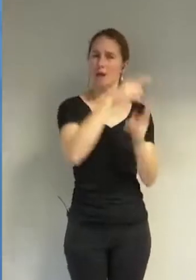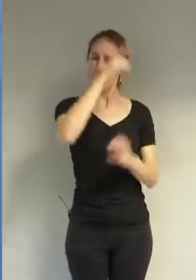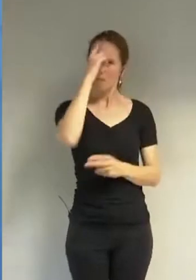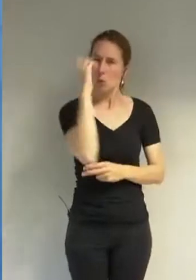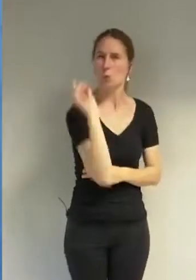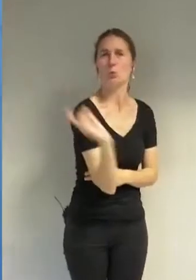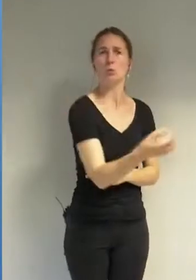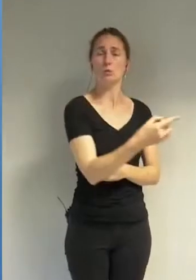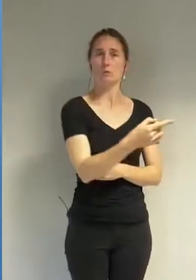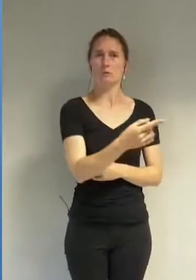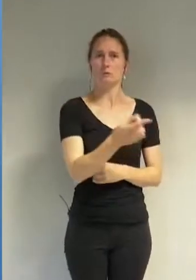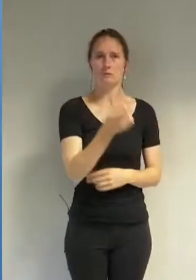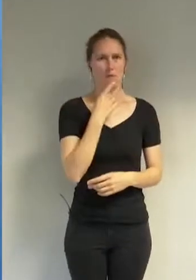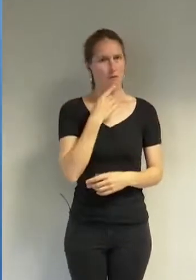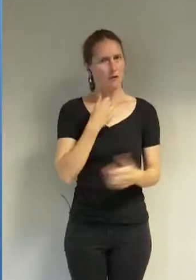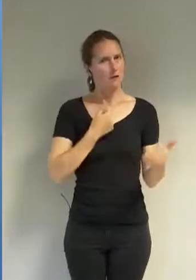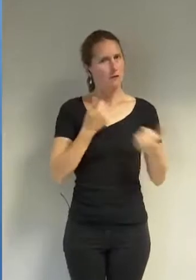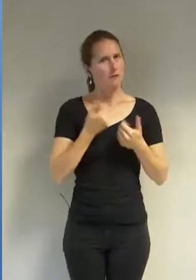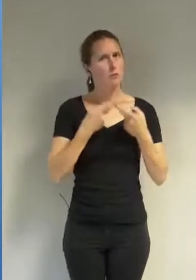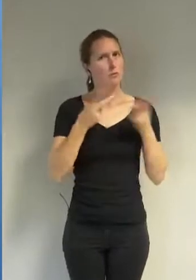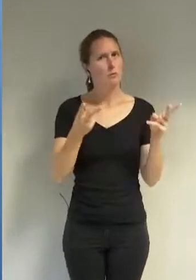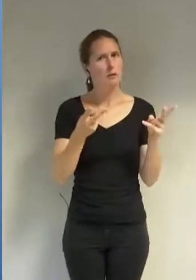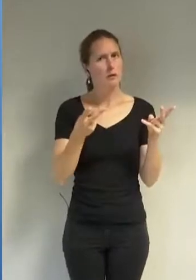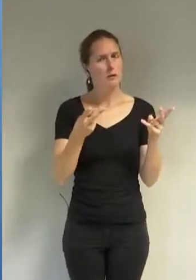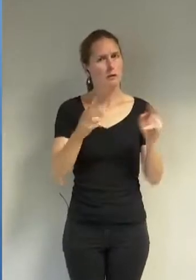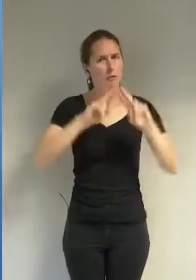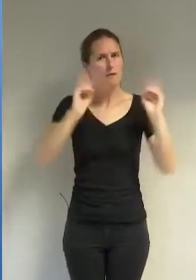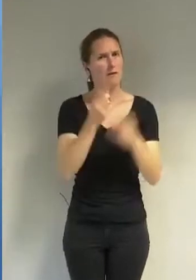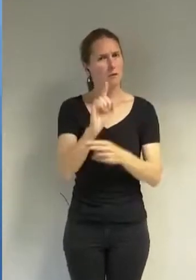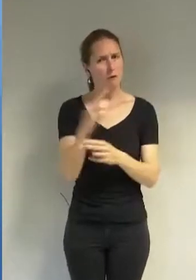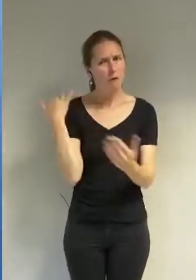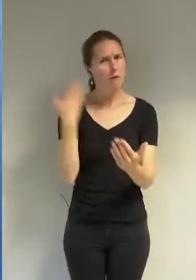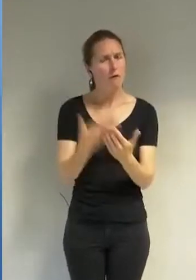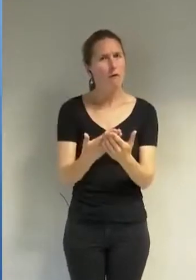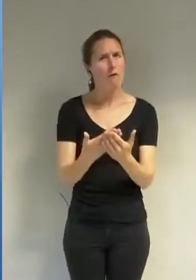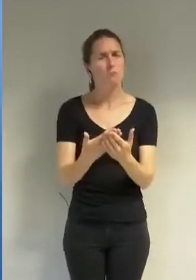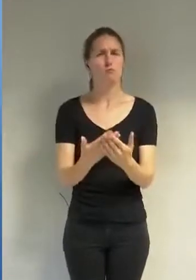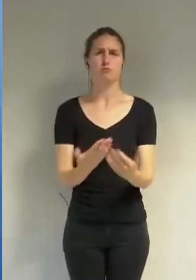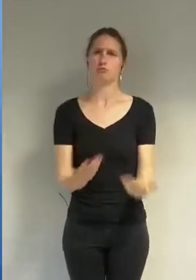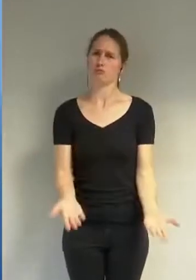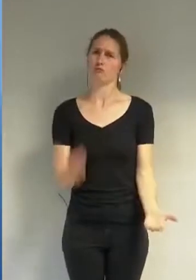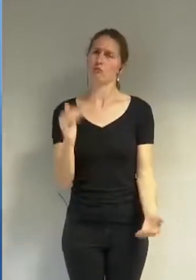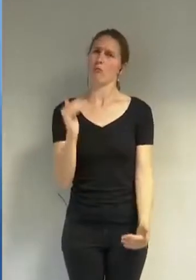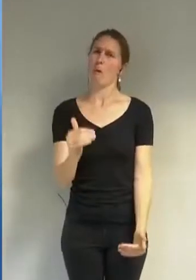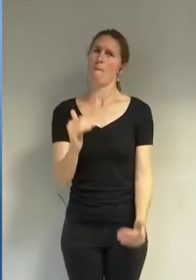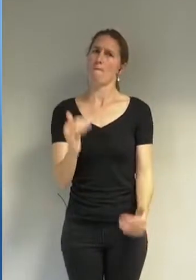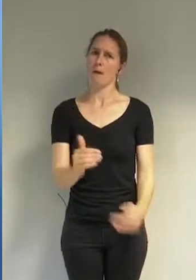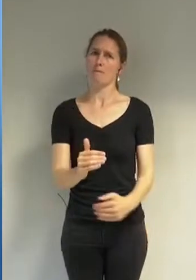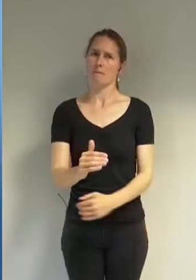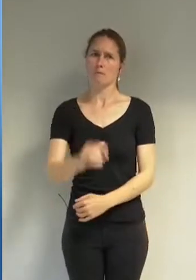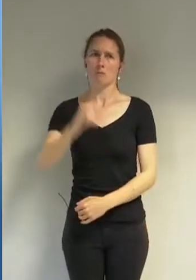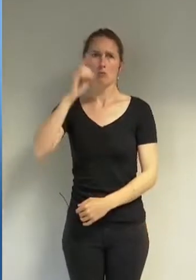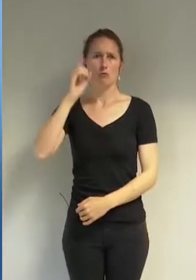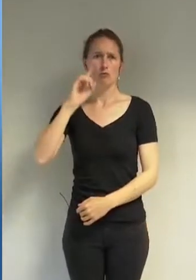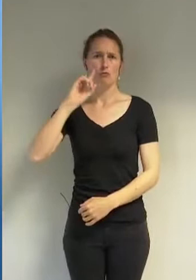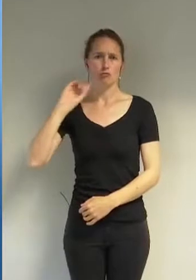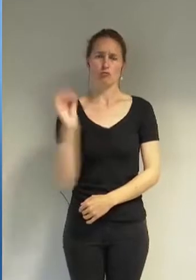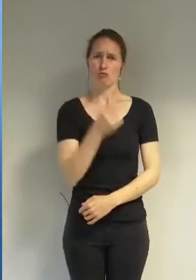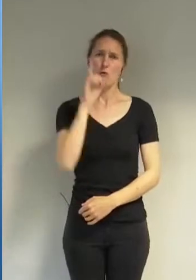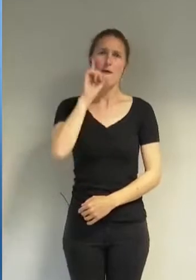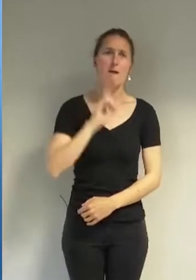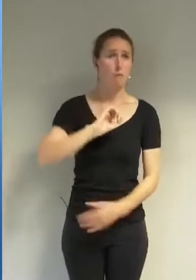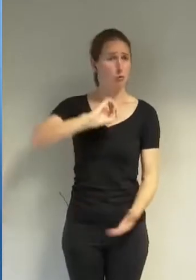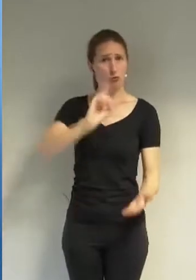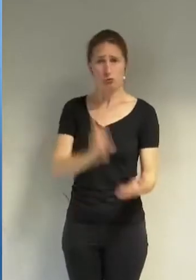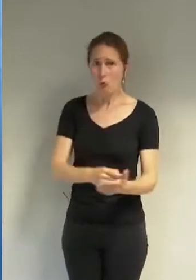ces propos laissent entendre que le service public ne serait pas universel. Enfin, monsieur le maire, toutes les femmes ont accès aux services publics. Toutes les